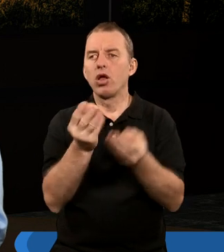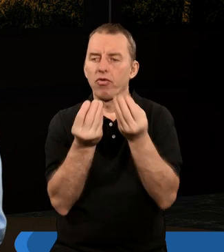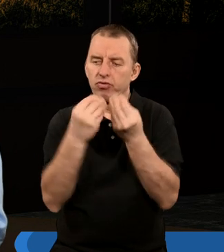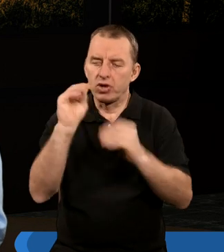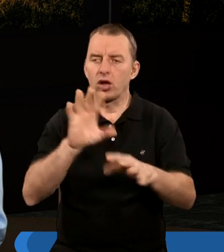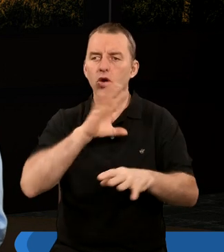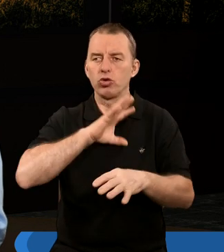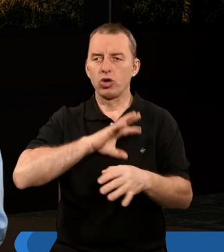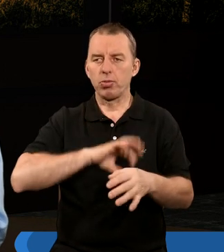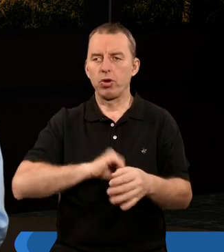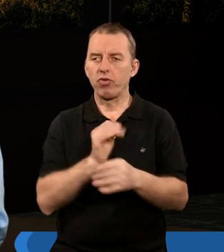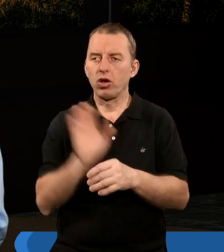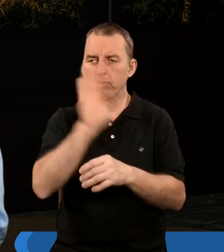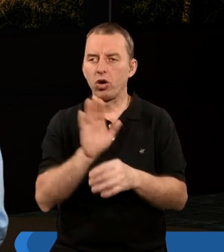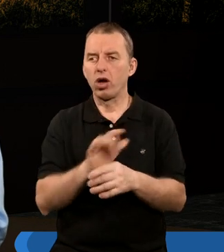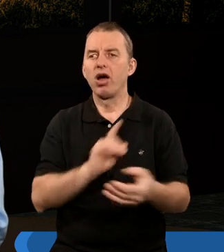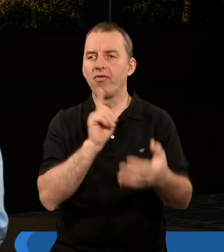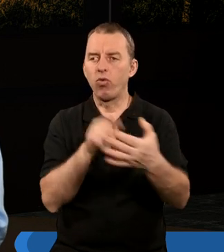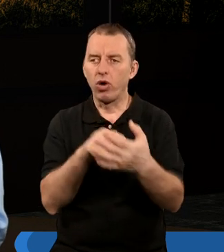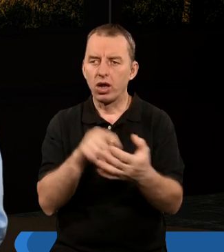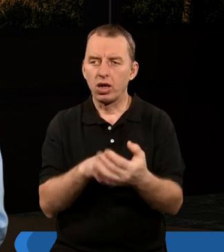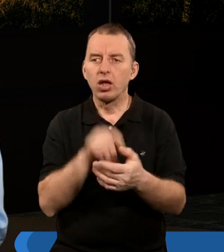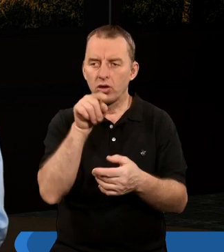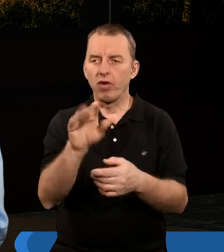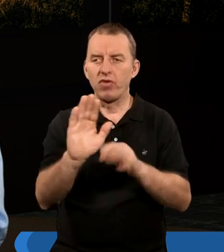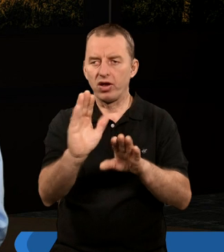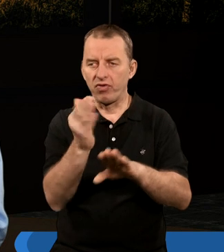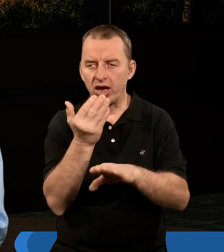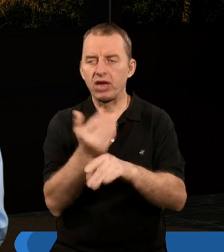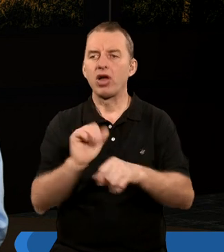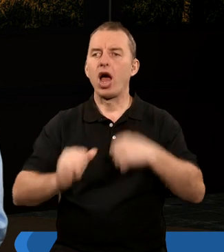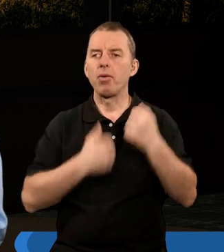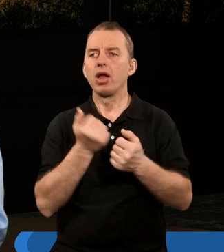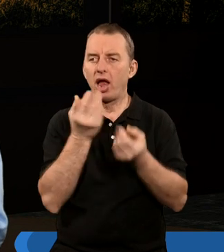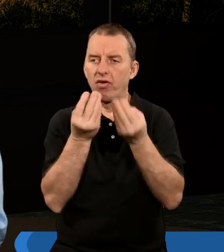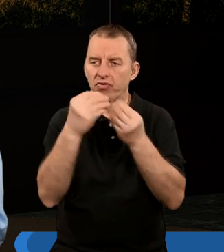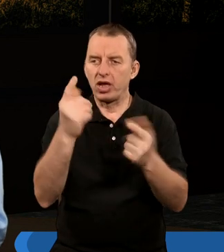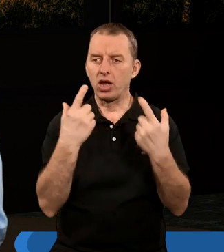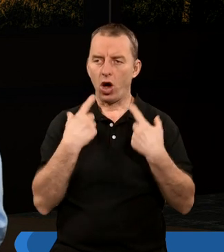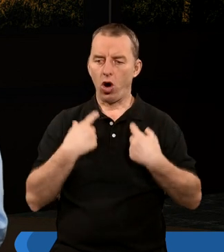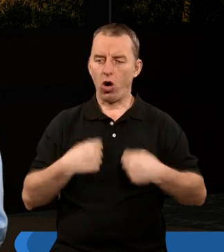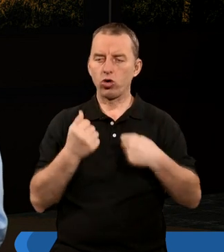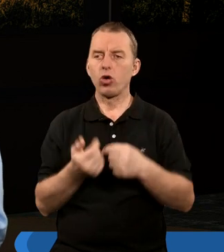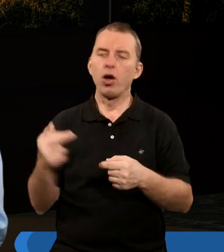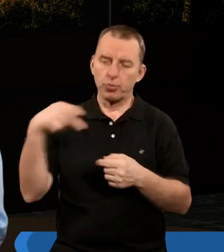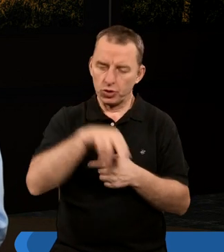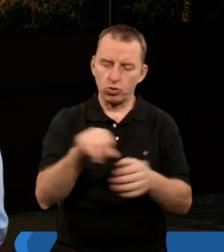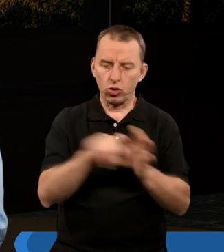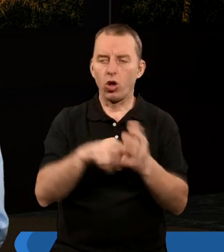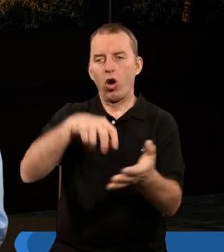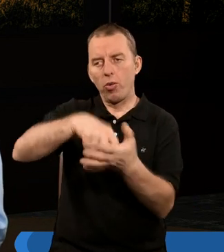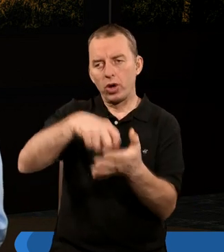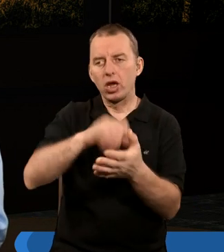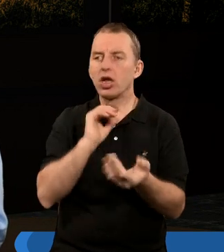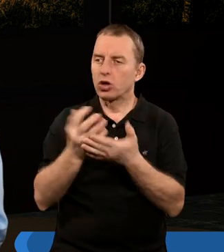wielką cierpliwość Boga i właśnie to wezwanie, żeby jak najwięcej osób przyszło do upamiętania i